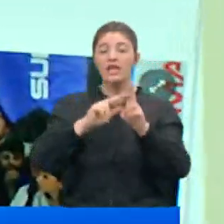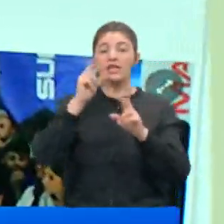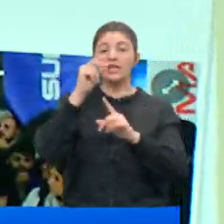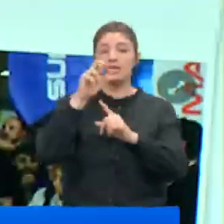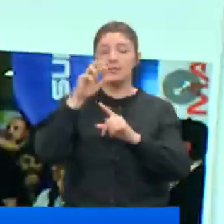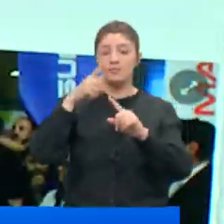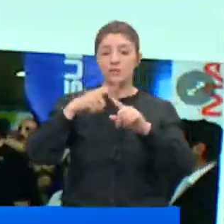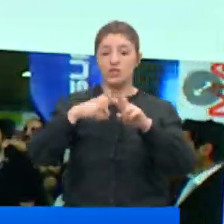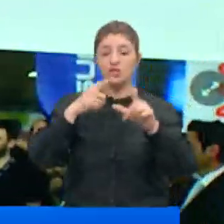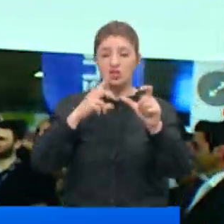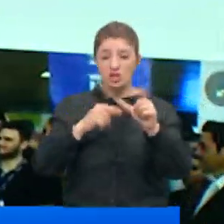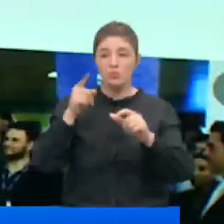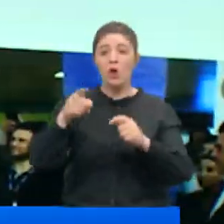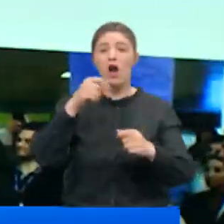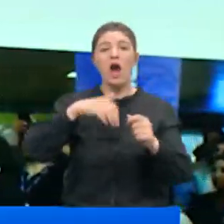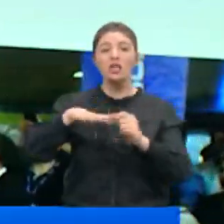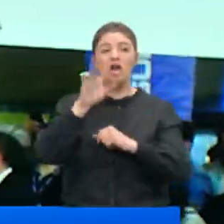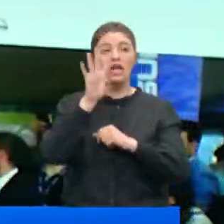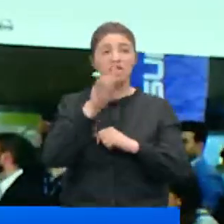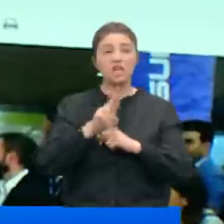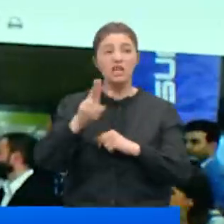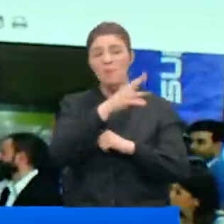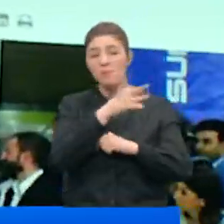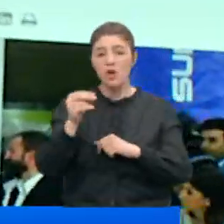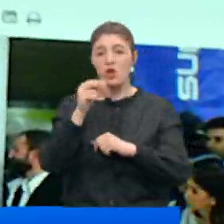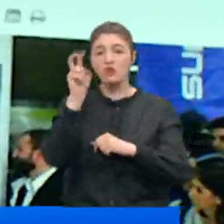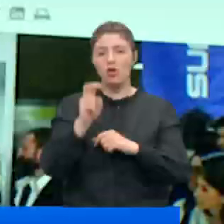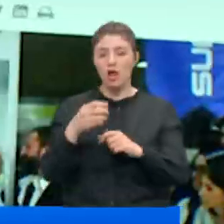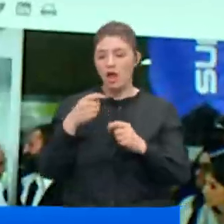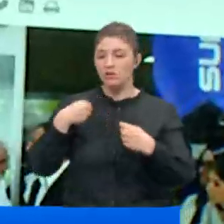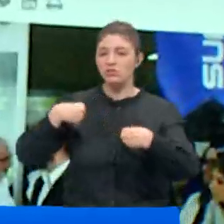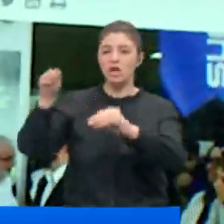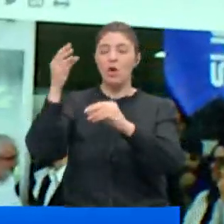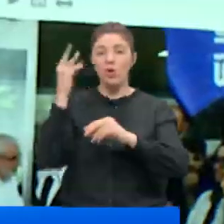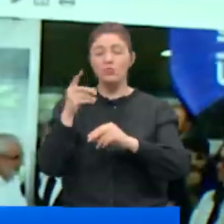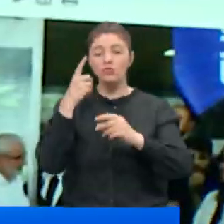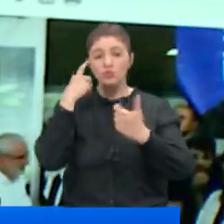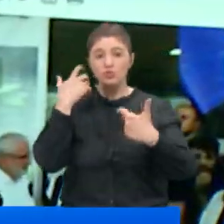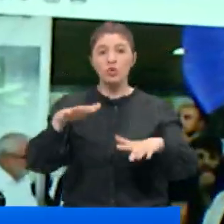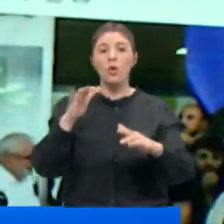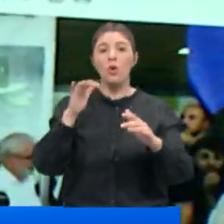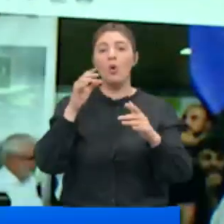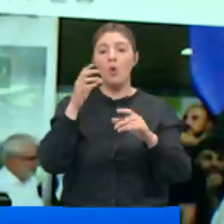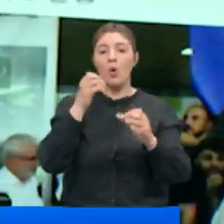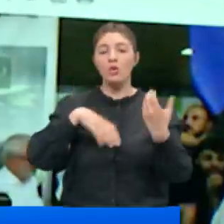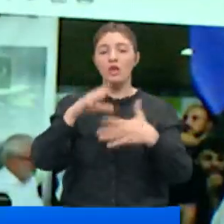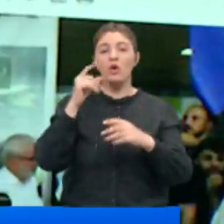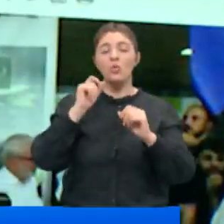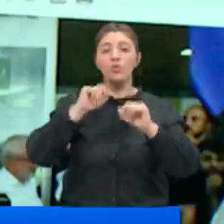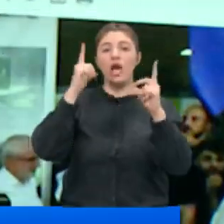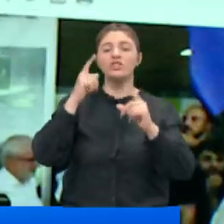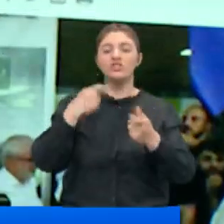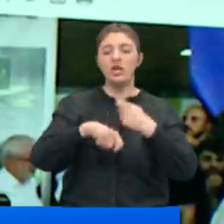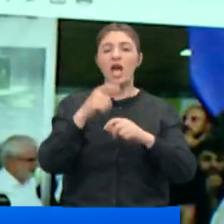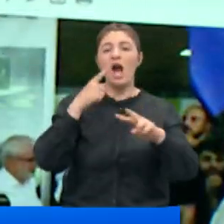47 milyon dolara bu arsayı o uyanıktan satın alıyor. Diyerek anlattığı arsa satış skandalının aktörlerinden olan uyanık şirketin